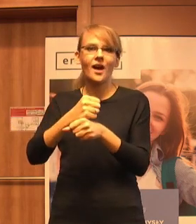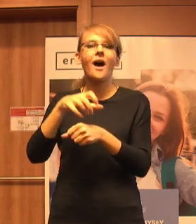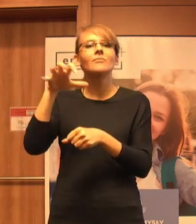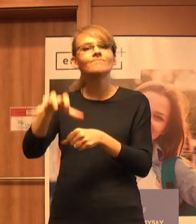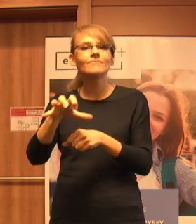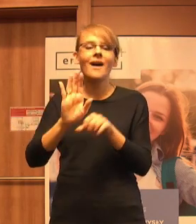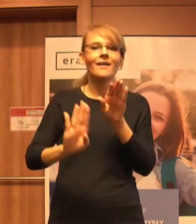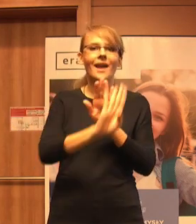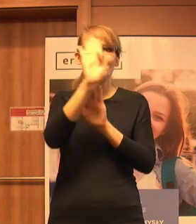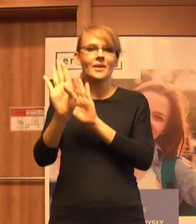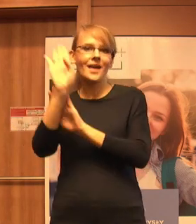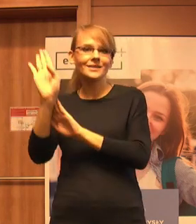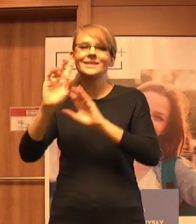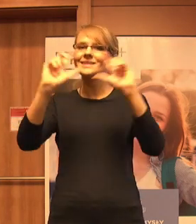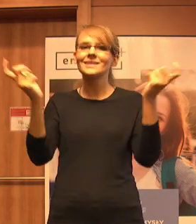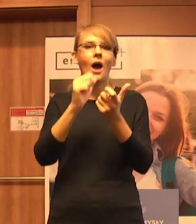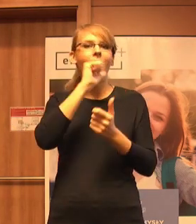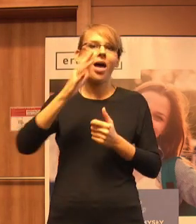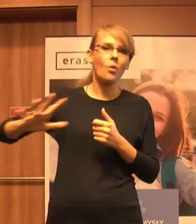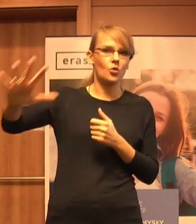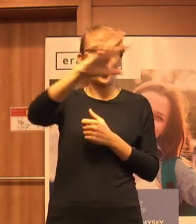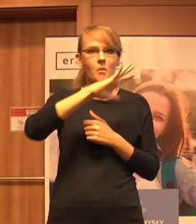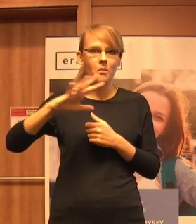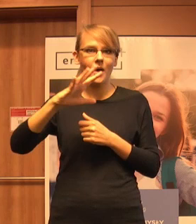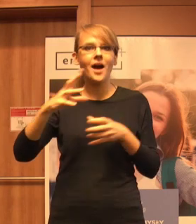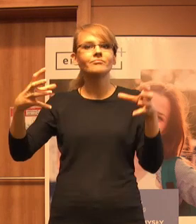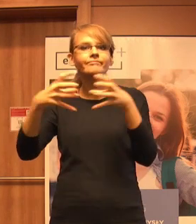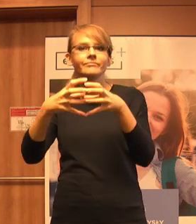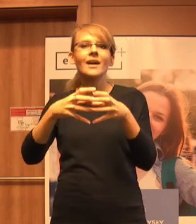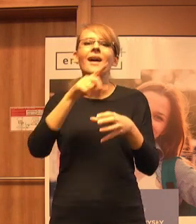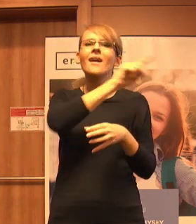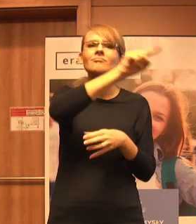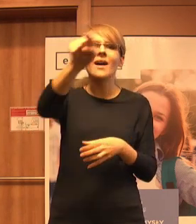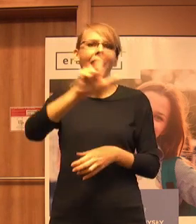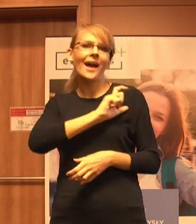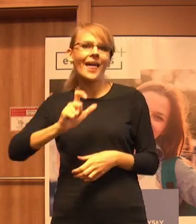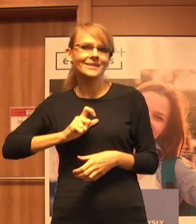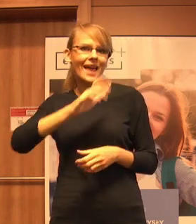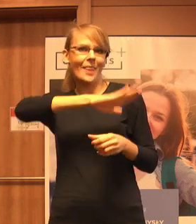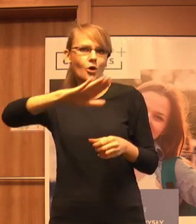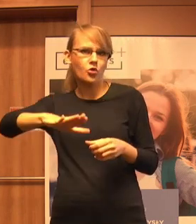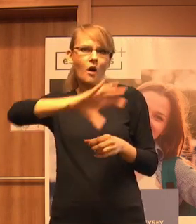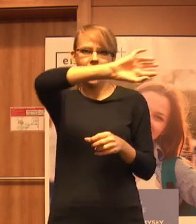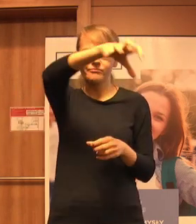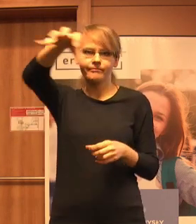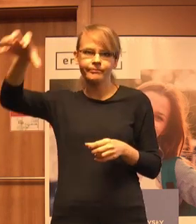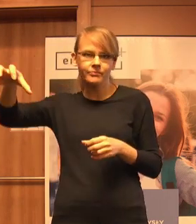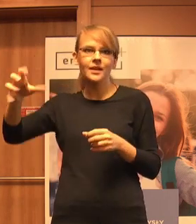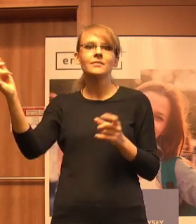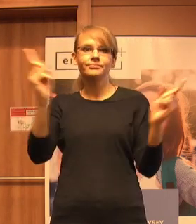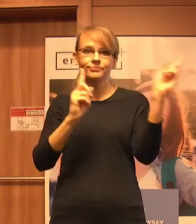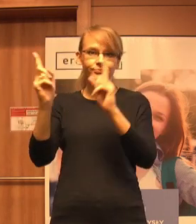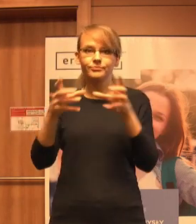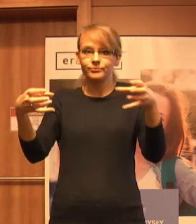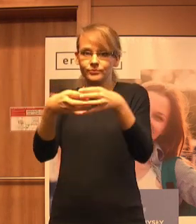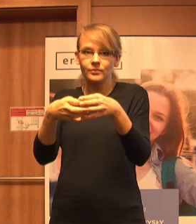reprezentantów z całej Europy, reprezentantów agencji narodowych. I w tej grupie przy udziale